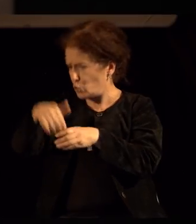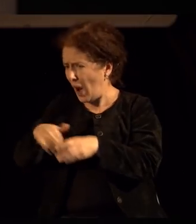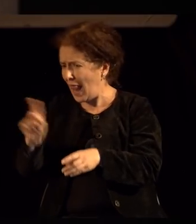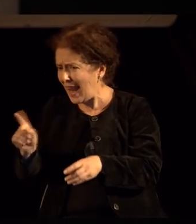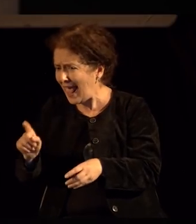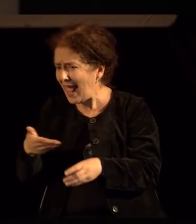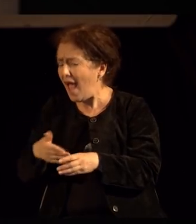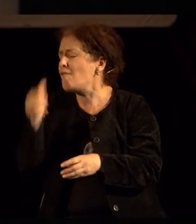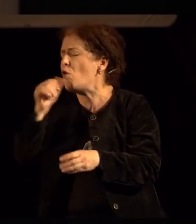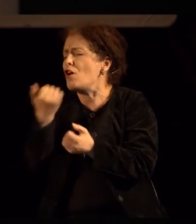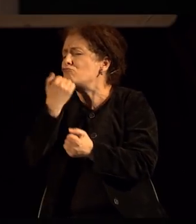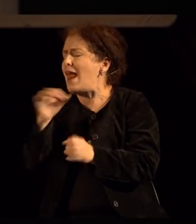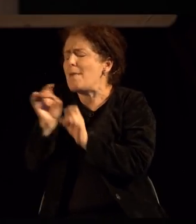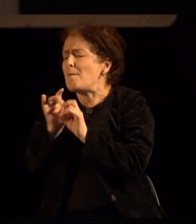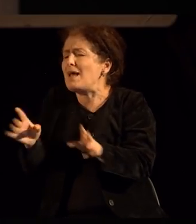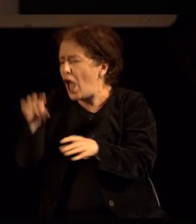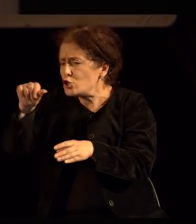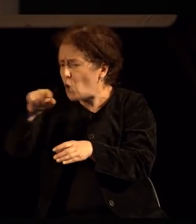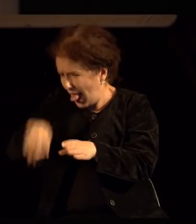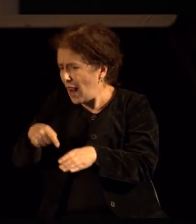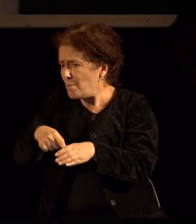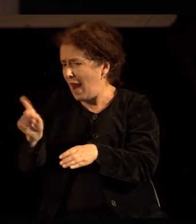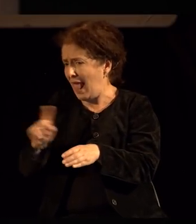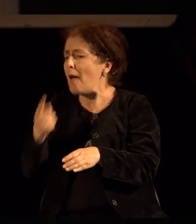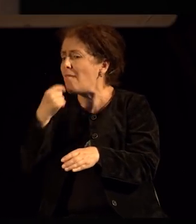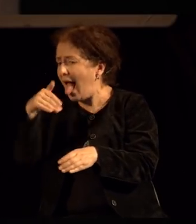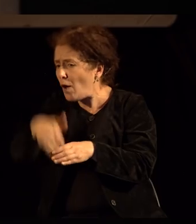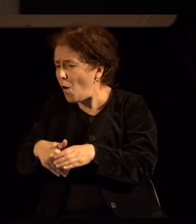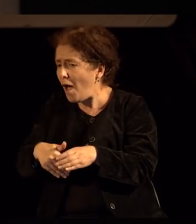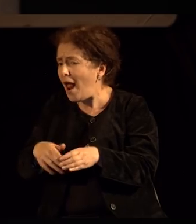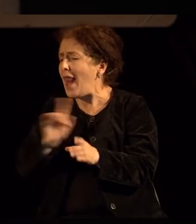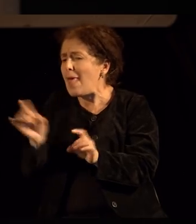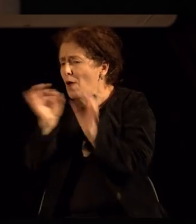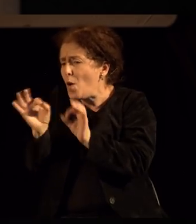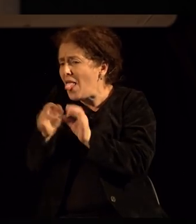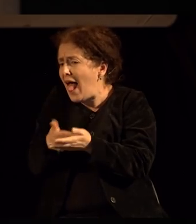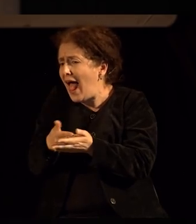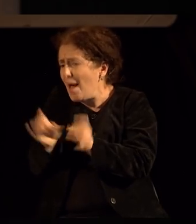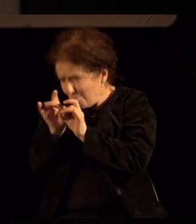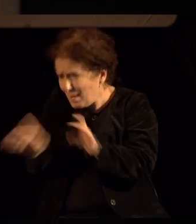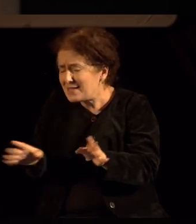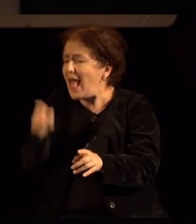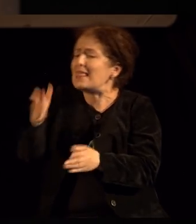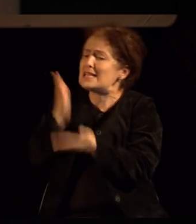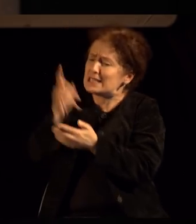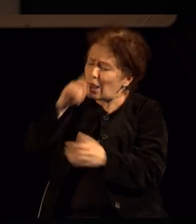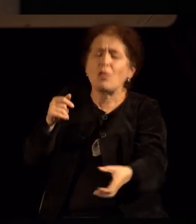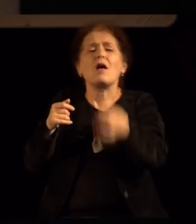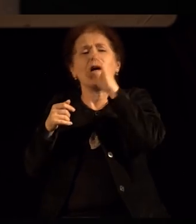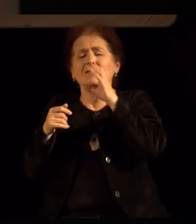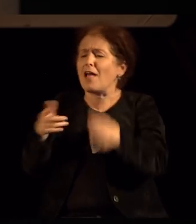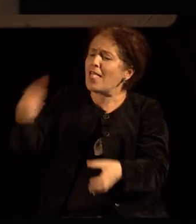Ама зашто немате? Затоа што кога пиете, вие пиете механички. И земате. Тоа